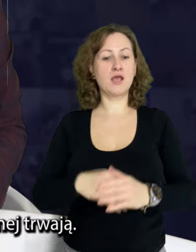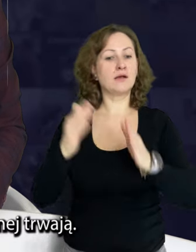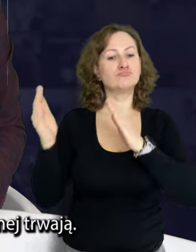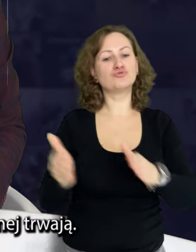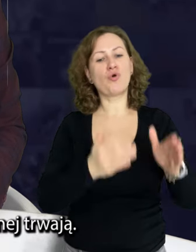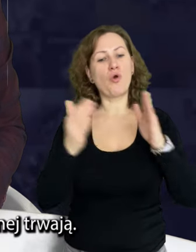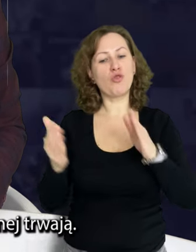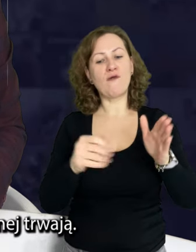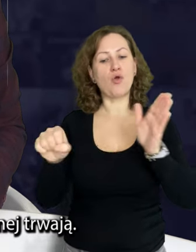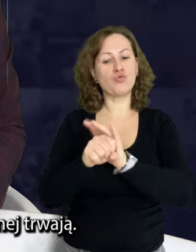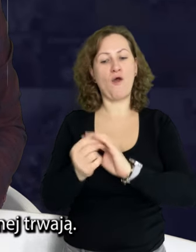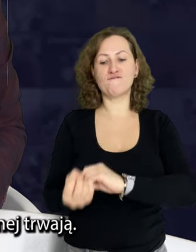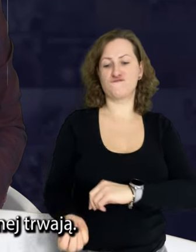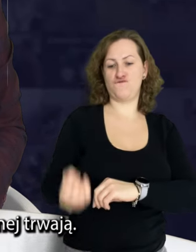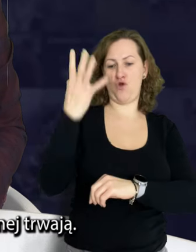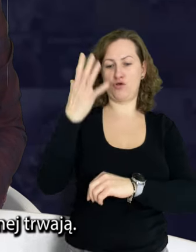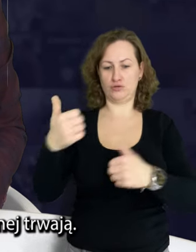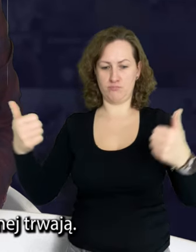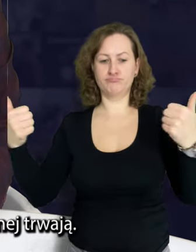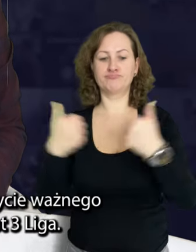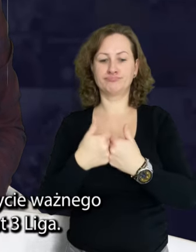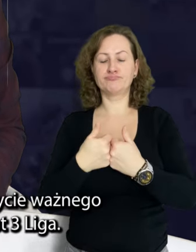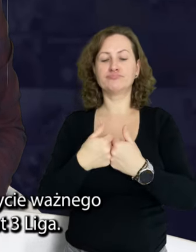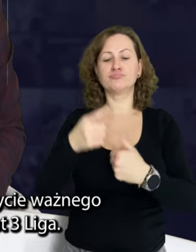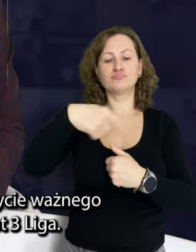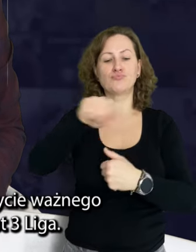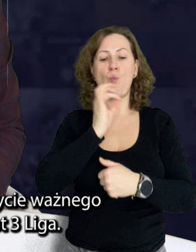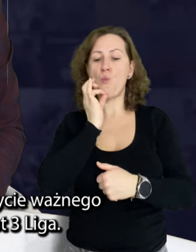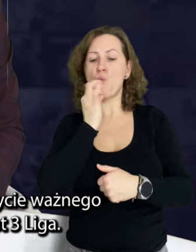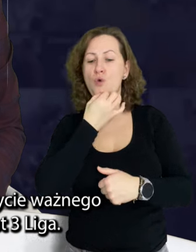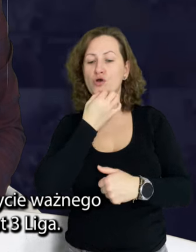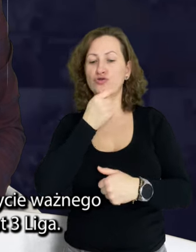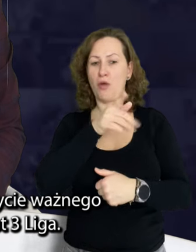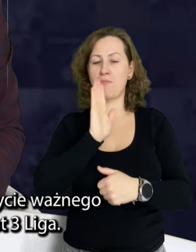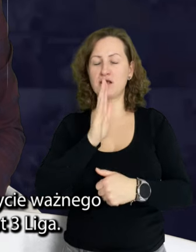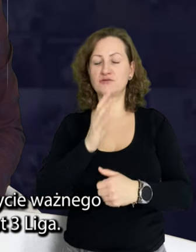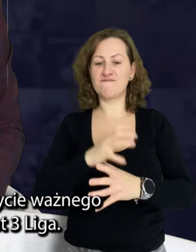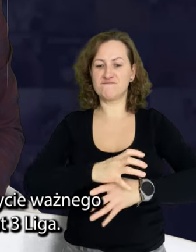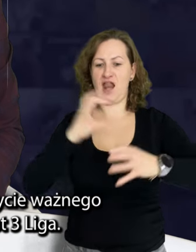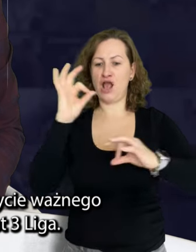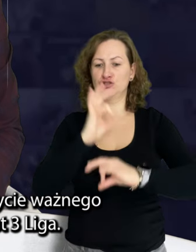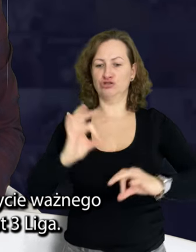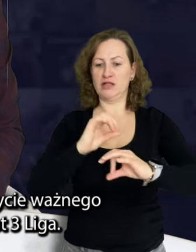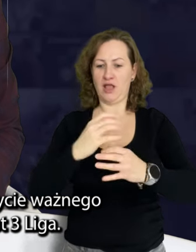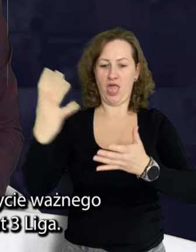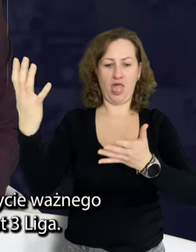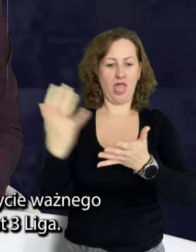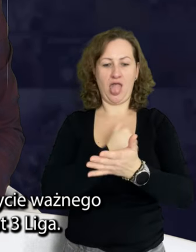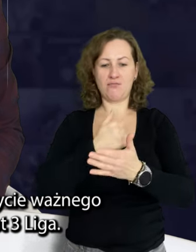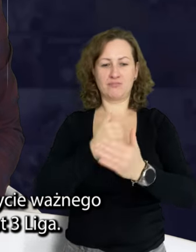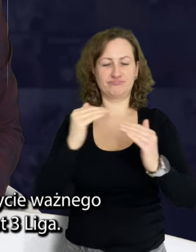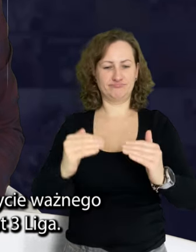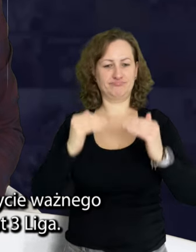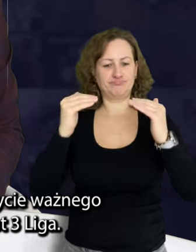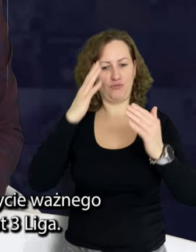Przygotowania zespołu oraz trenerów do rundy wiosennej trwają. Zagra młodzież, dla której będzie to wielka szansa na zdobycie ważnego doświadczenia